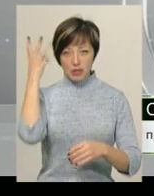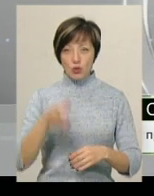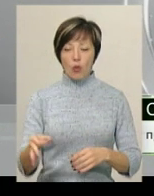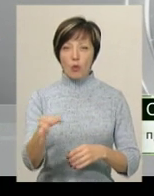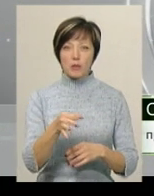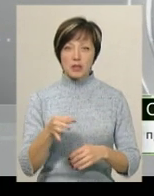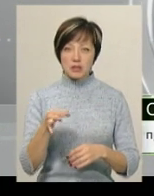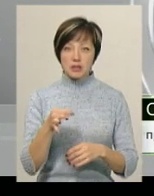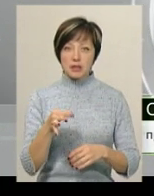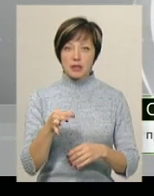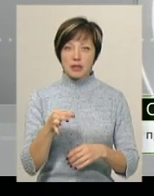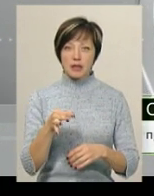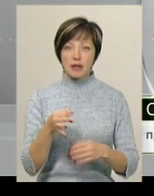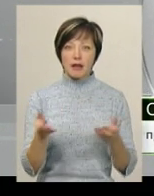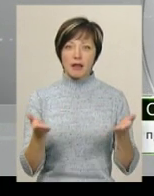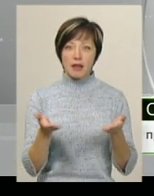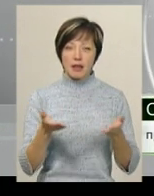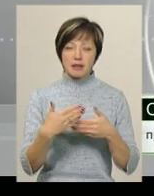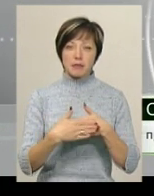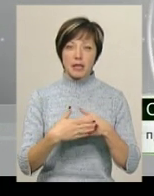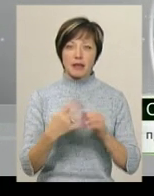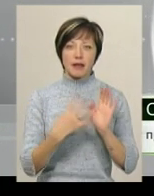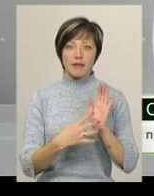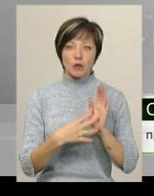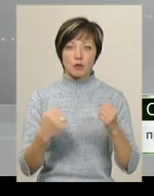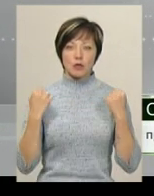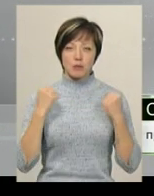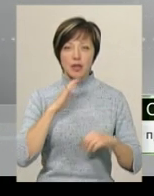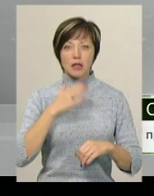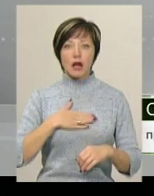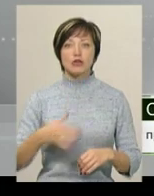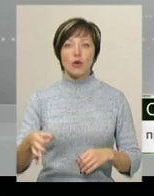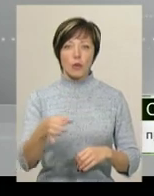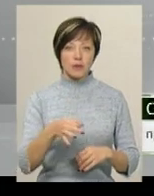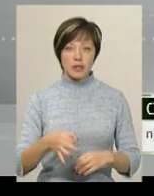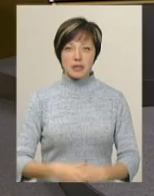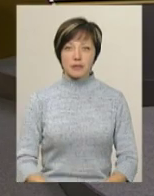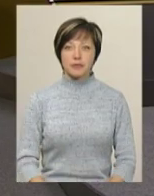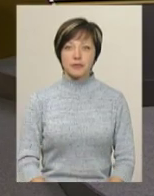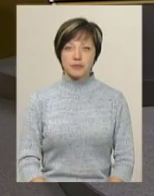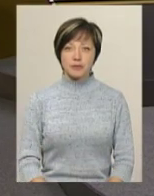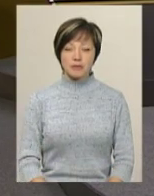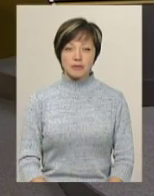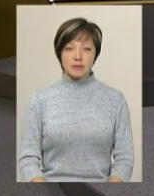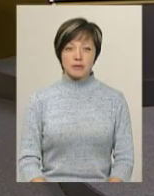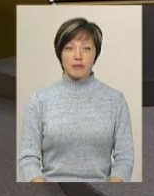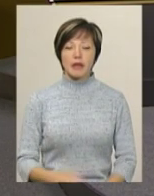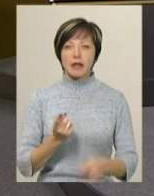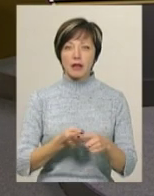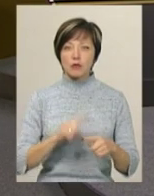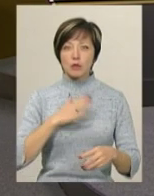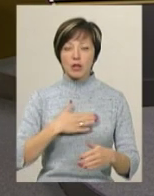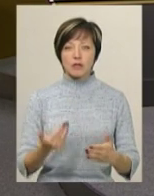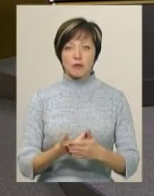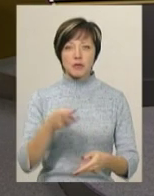області десь під 90 спортсменів з нашої області. На цьому наш